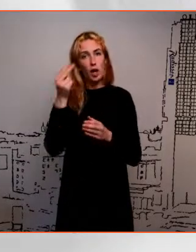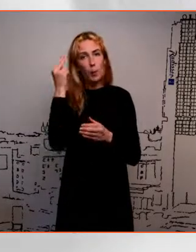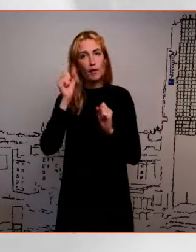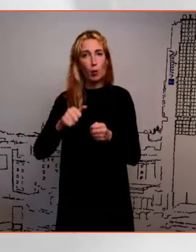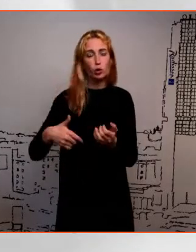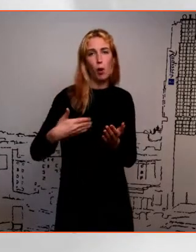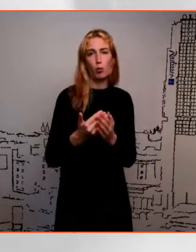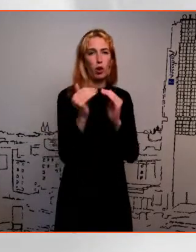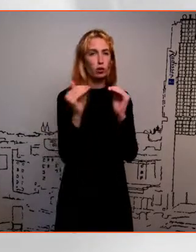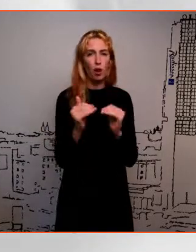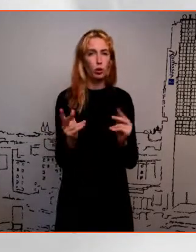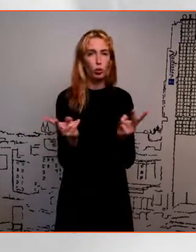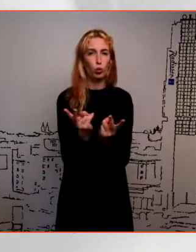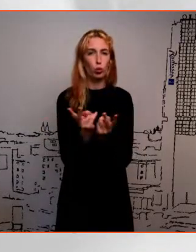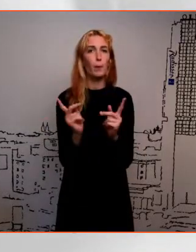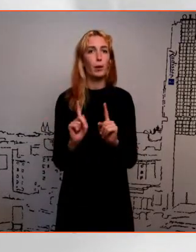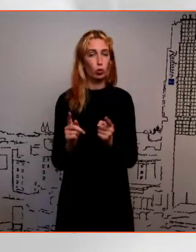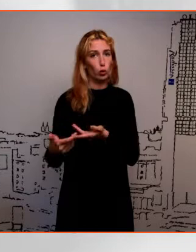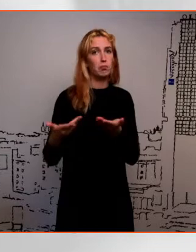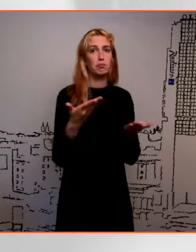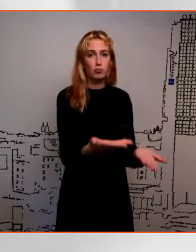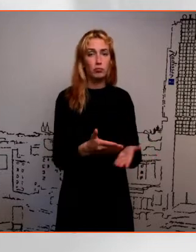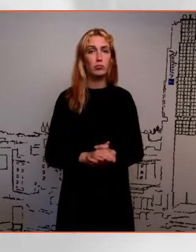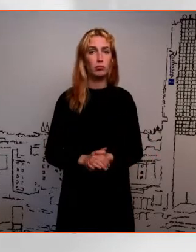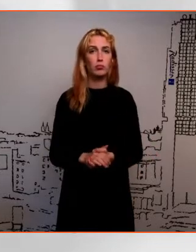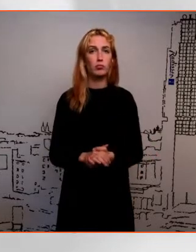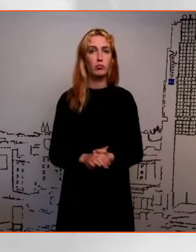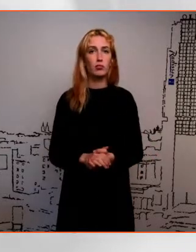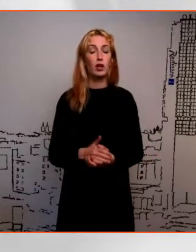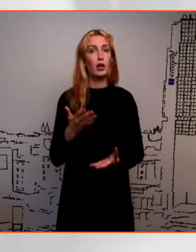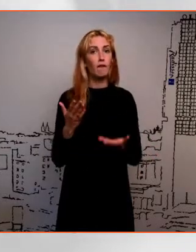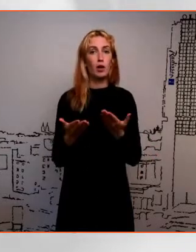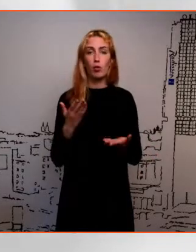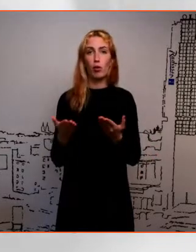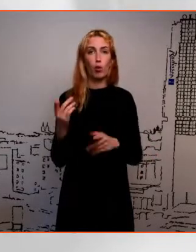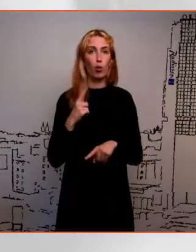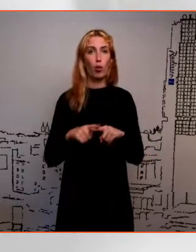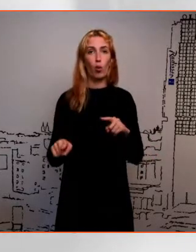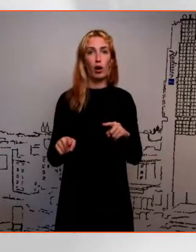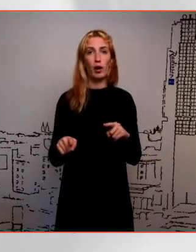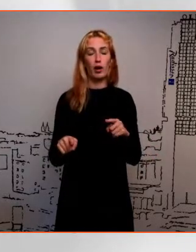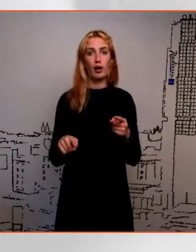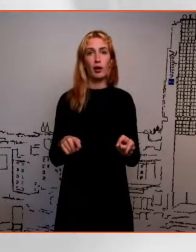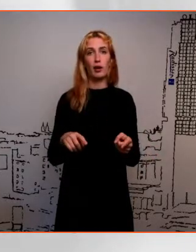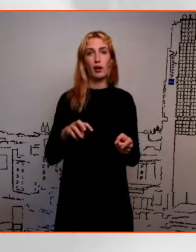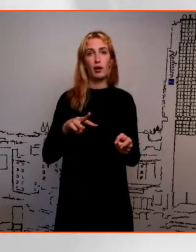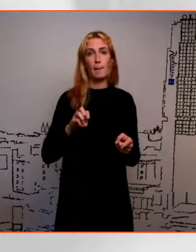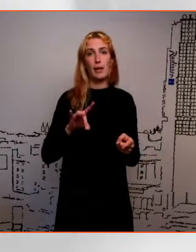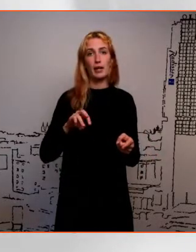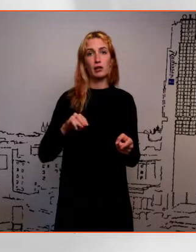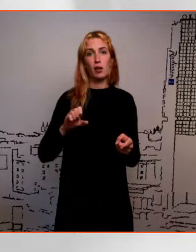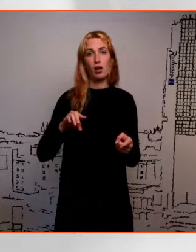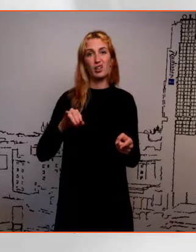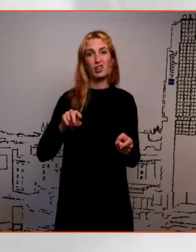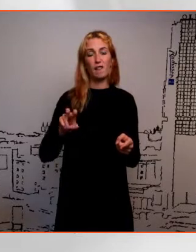tasemetel. Et teine kord see ole reaalne üldse kohe minna näiteks veritaktiva programmi kursusele, kui